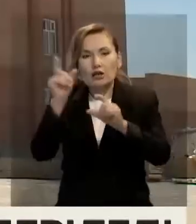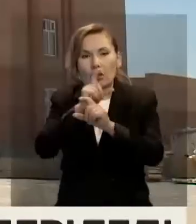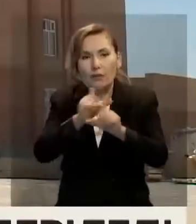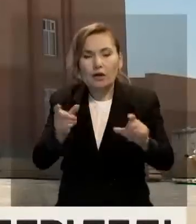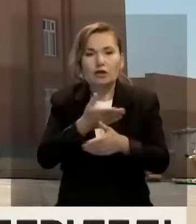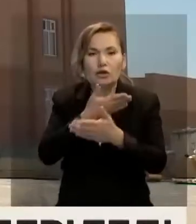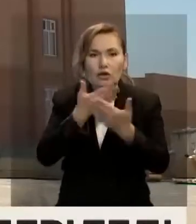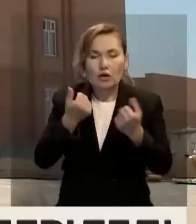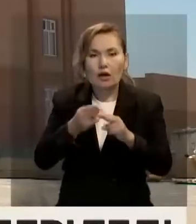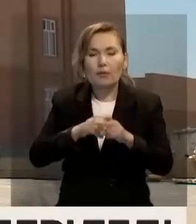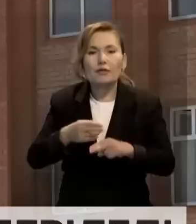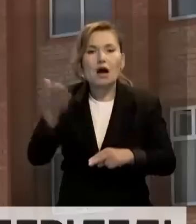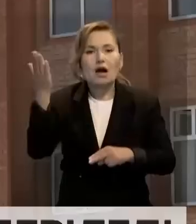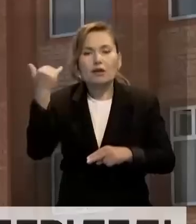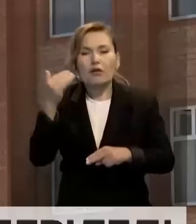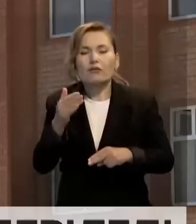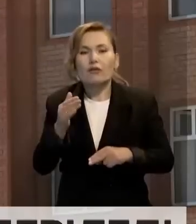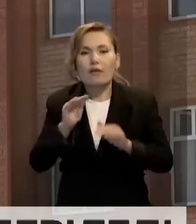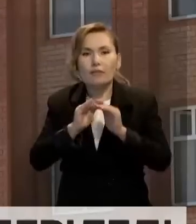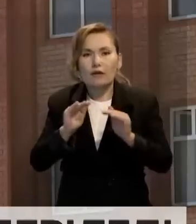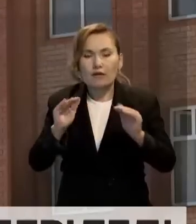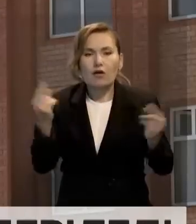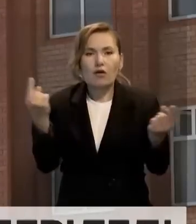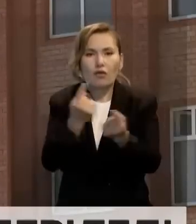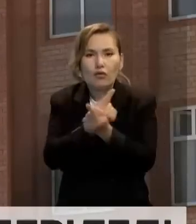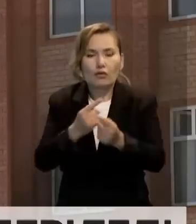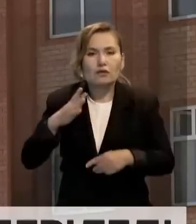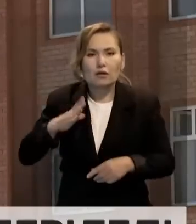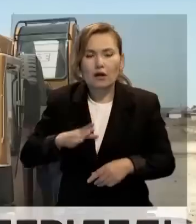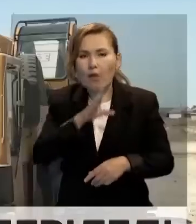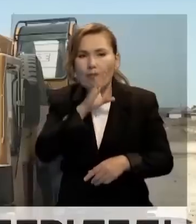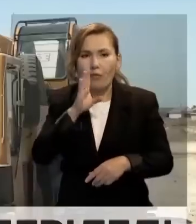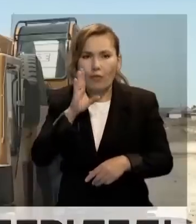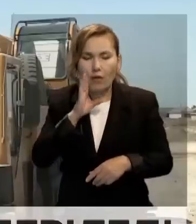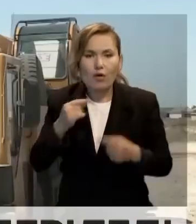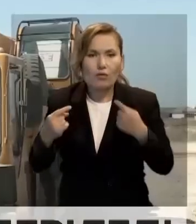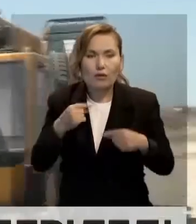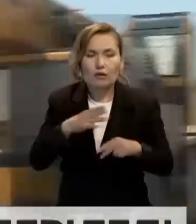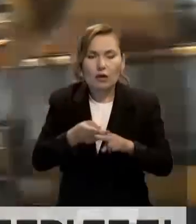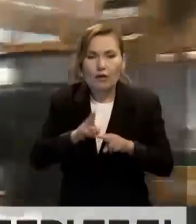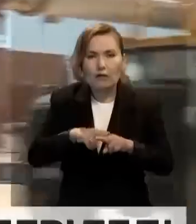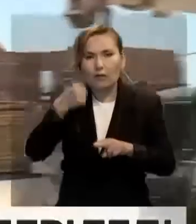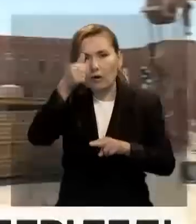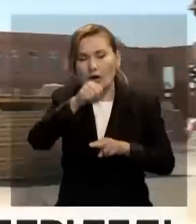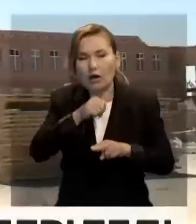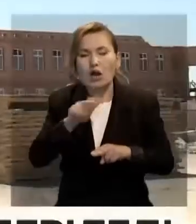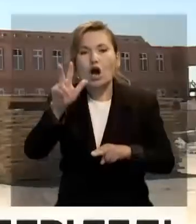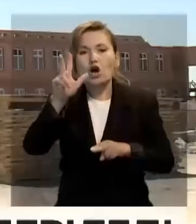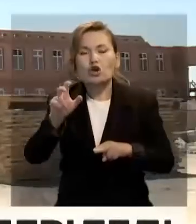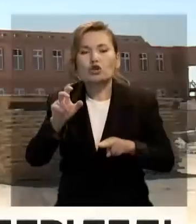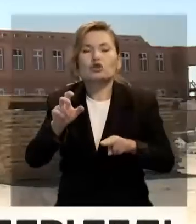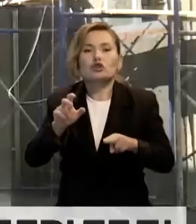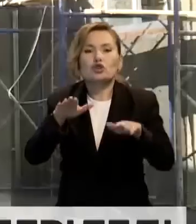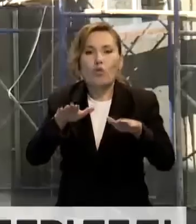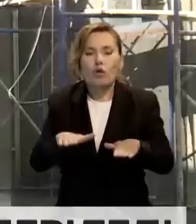болмағандықтан бірнеше жылдан бері балаларын алыстағы білім ұясына тасмалдайды. Бір қуантарлығы бұйыл аталған ұқшамаудандан 300 орындық мектеп